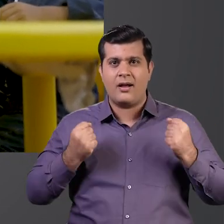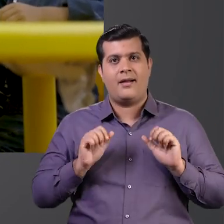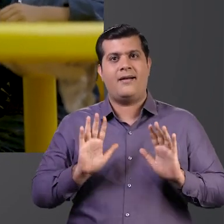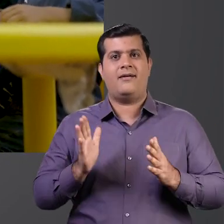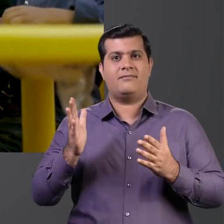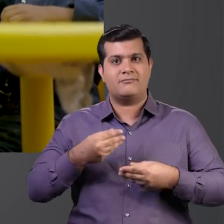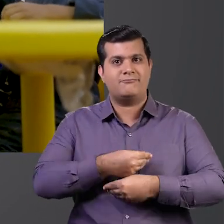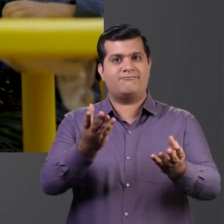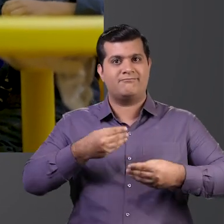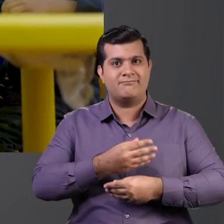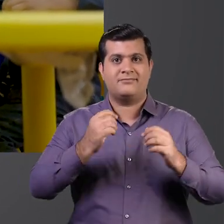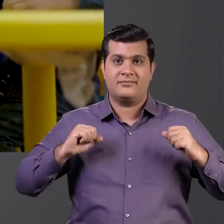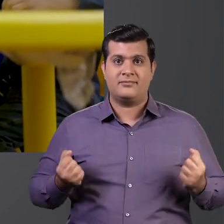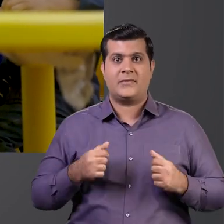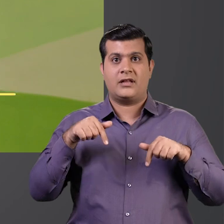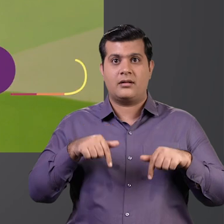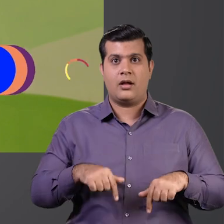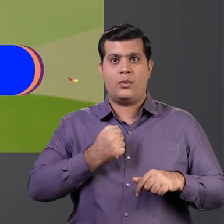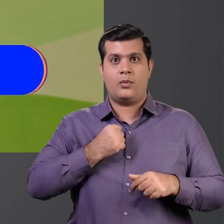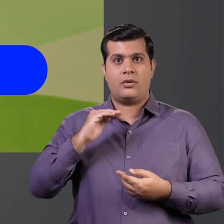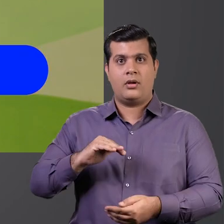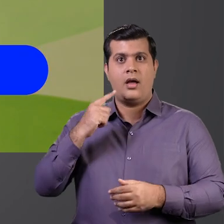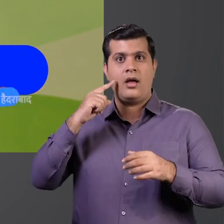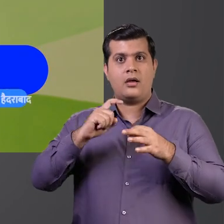इनिशेटी फ़र इस सब्सक्राइब